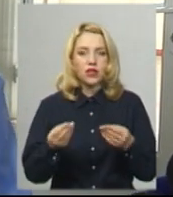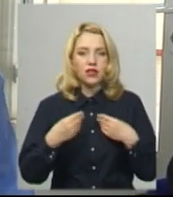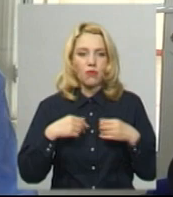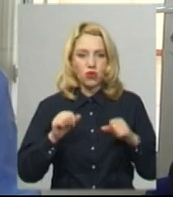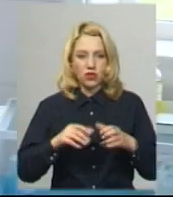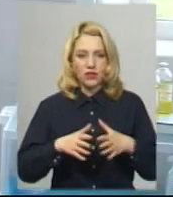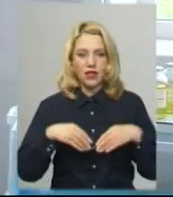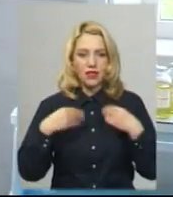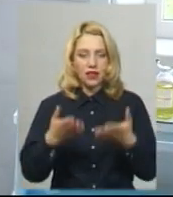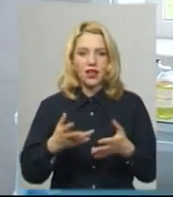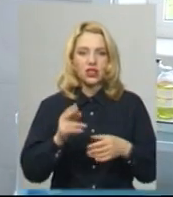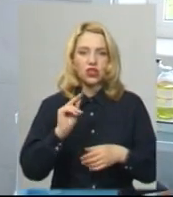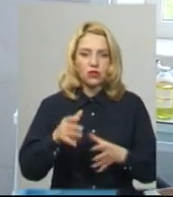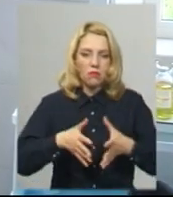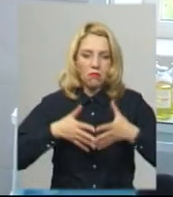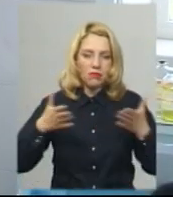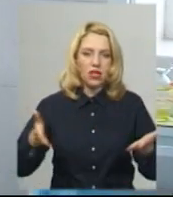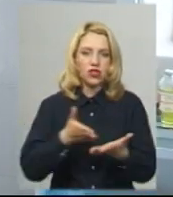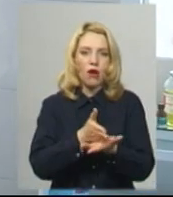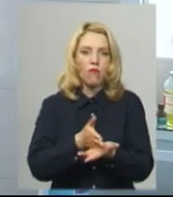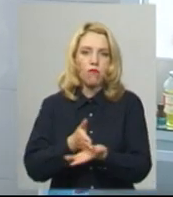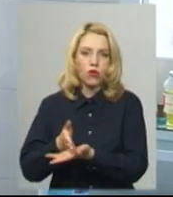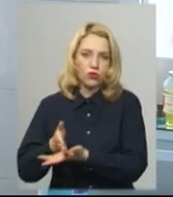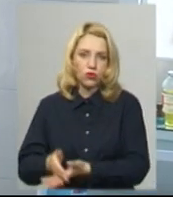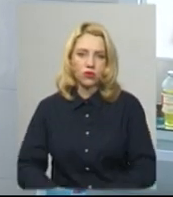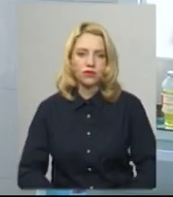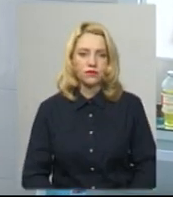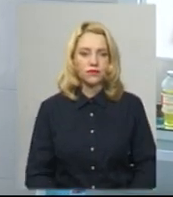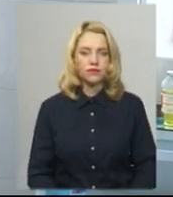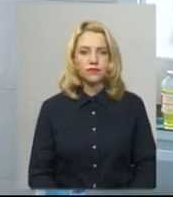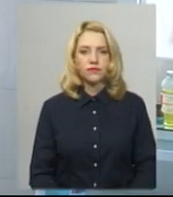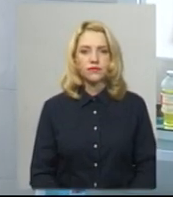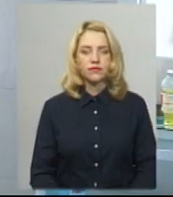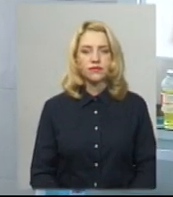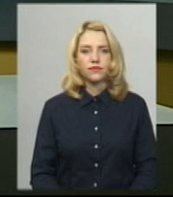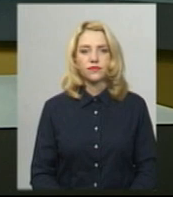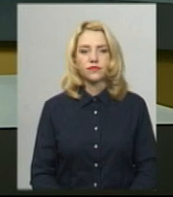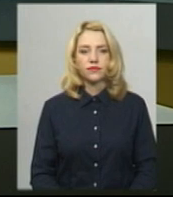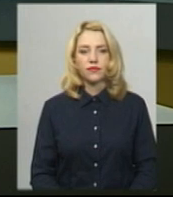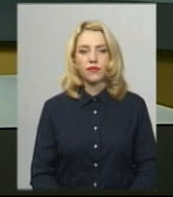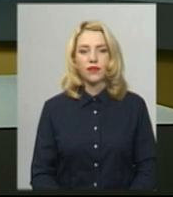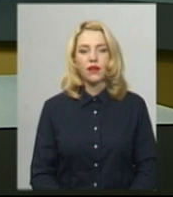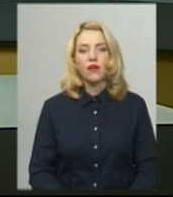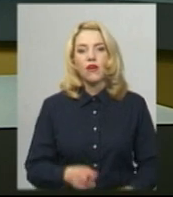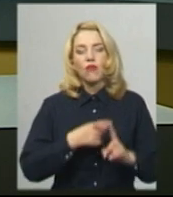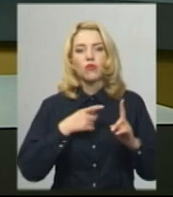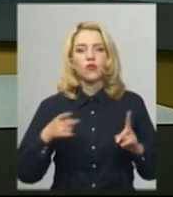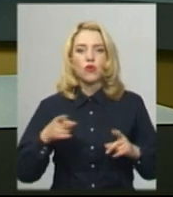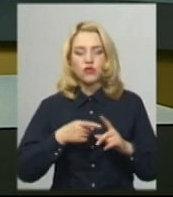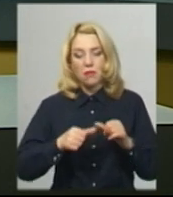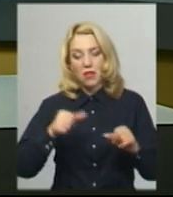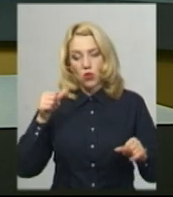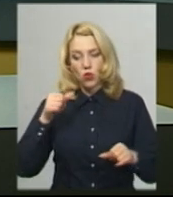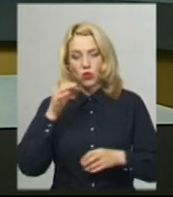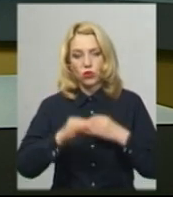надати більше послуг. Тетяна Ворожцова, Олександр Горішевський, новини на Суспільному, Хмельницький. Впродовж минулої доби